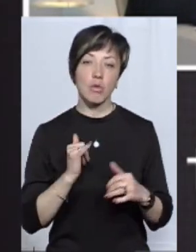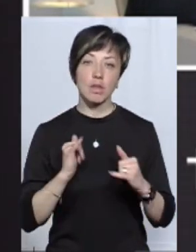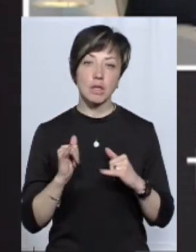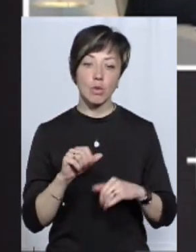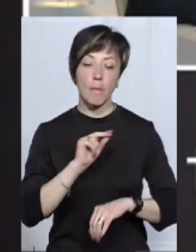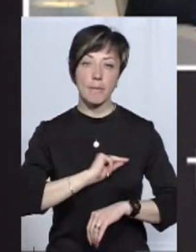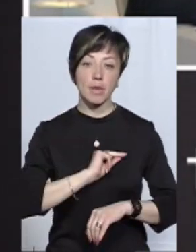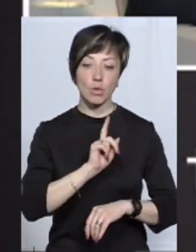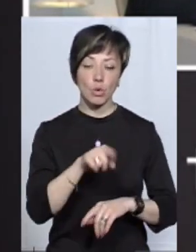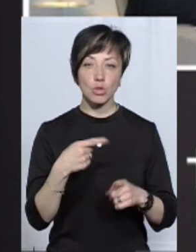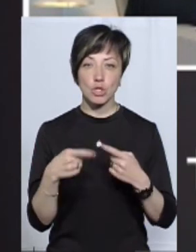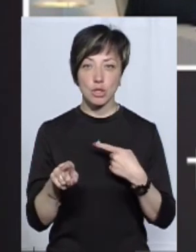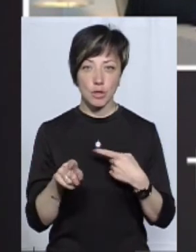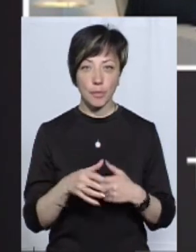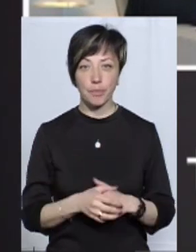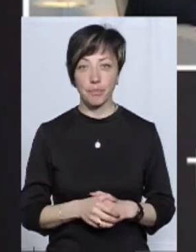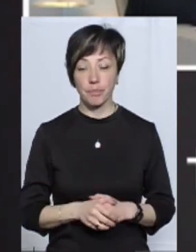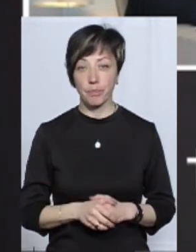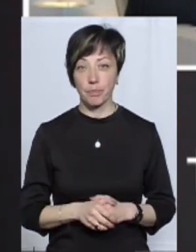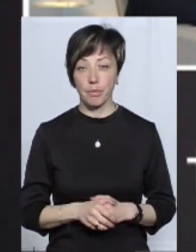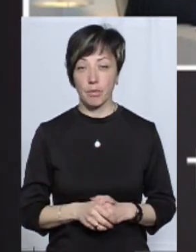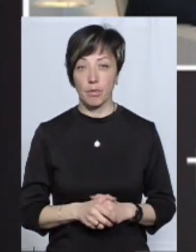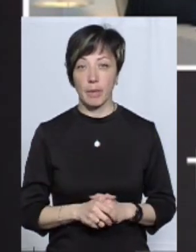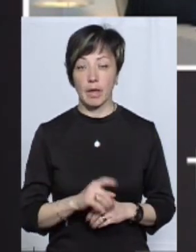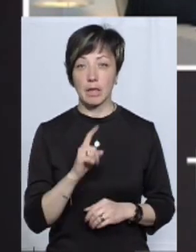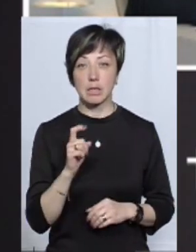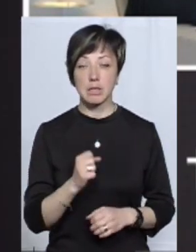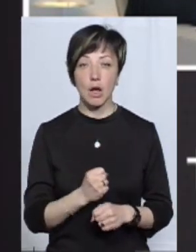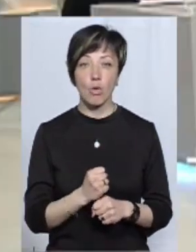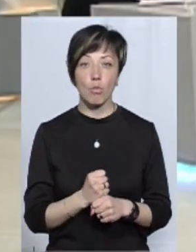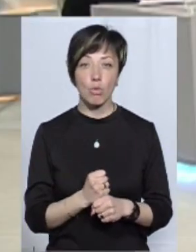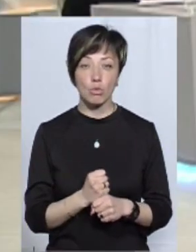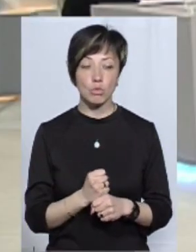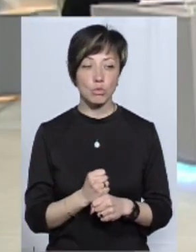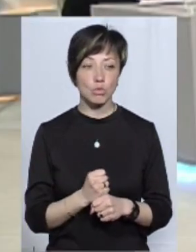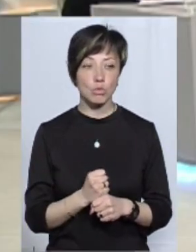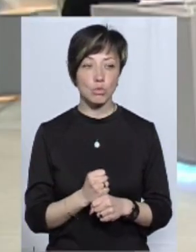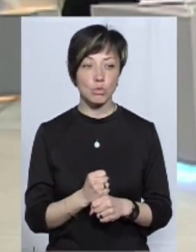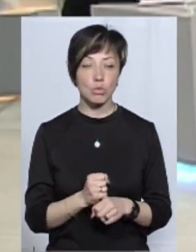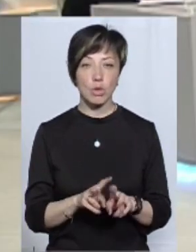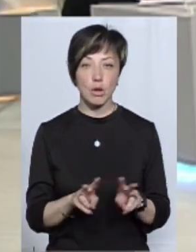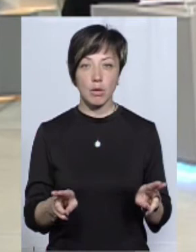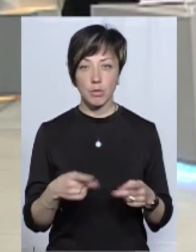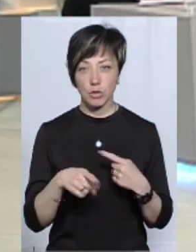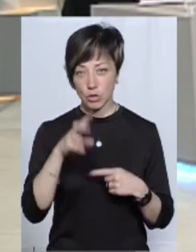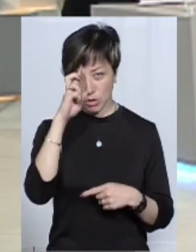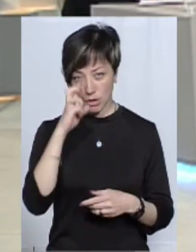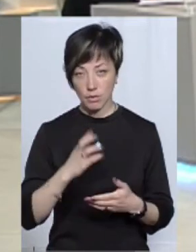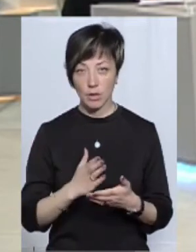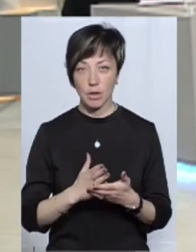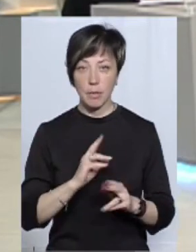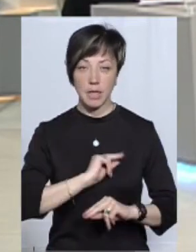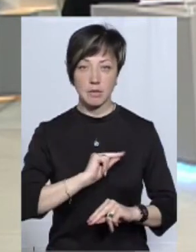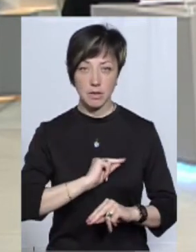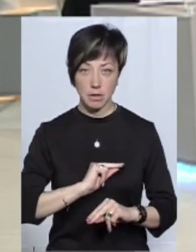митника того чи іншого. За роботою митників, так як інших державних структур, державних